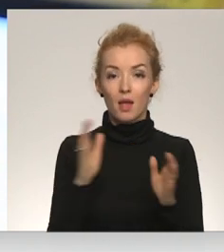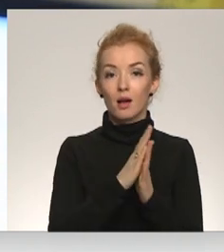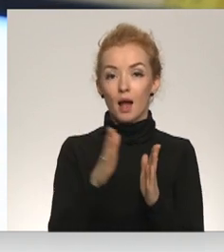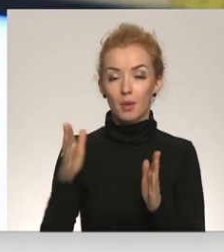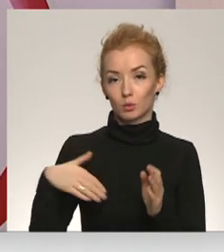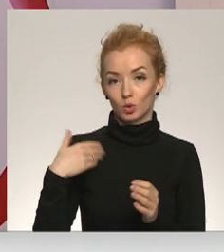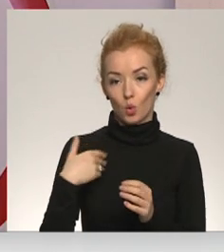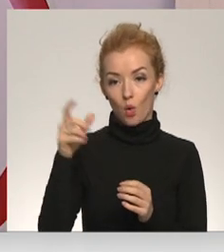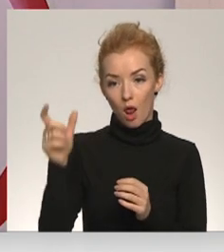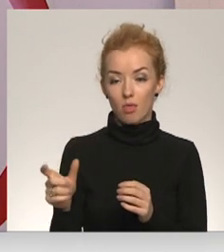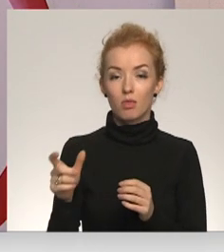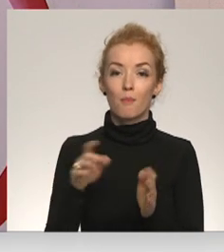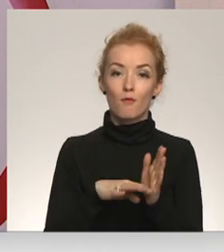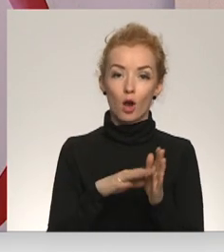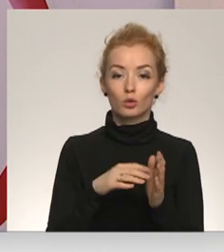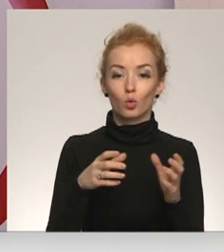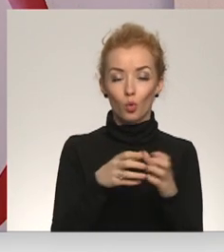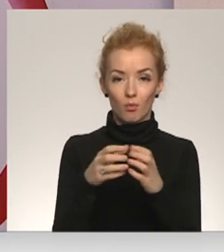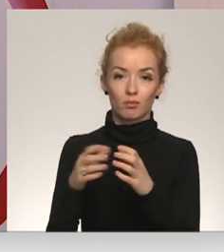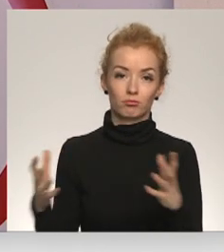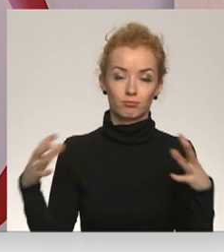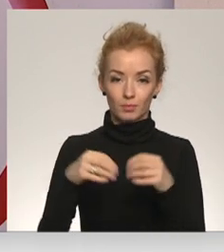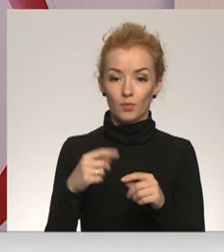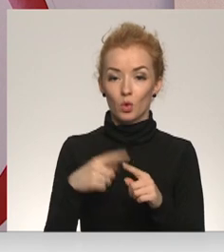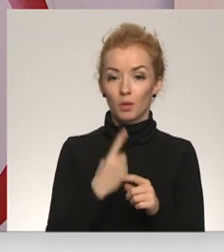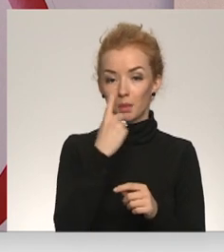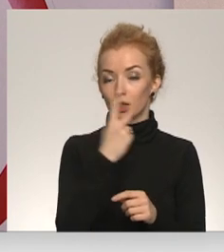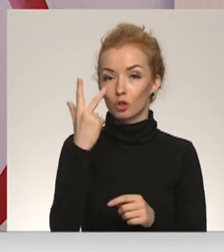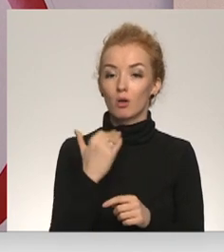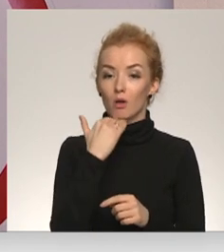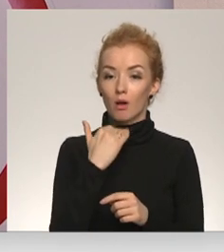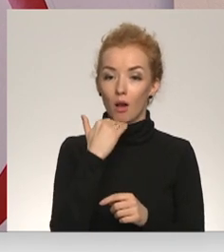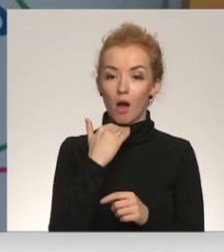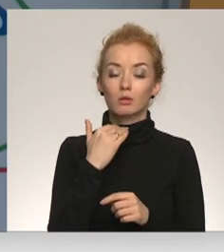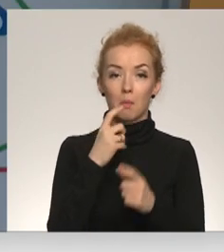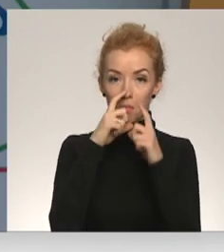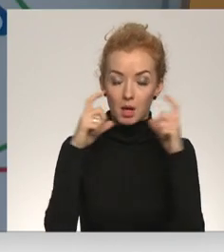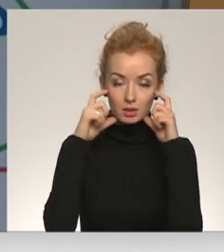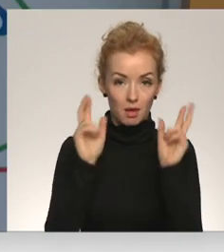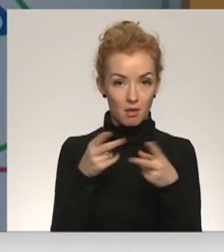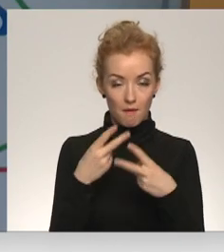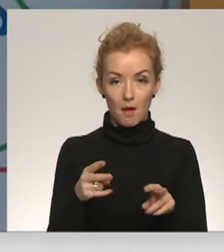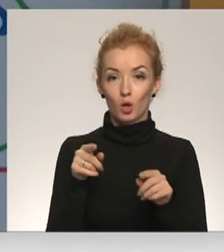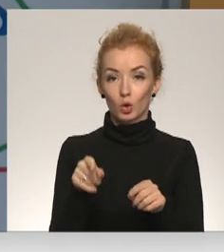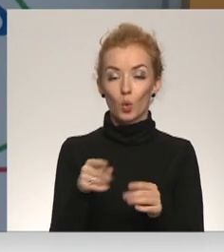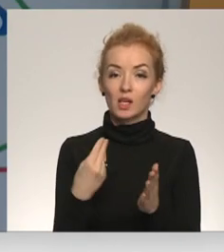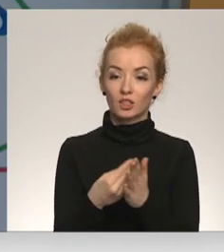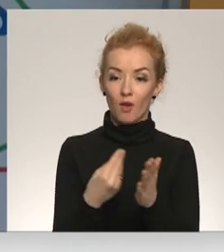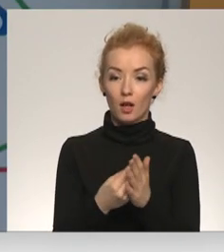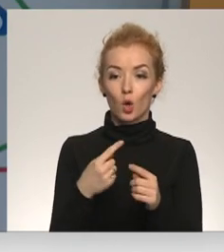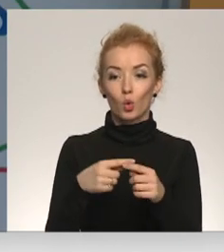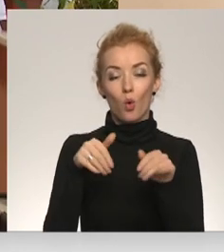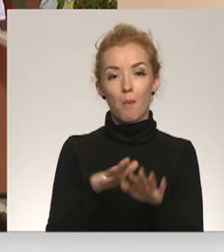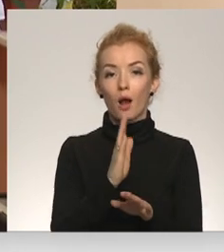izglītojamajam grupu lielumiem. Pirmo līdz trešo klašu skolāniem masku valkāšana nav obligāta, to izvērtē un pieņem